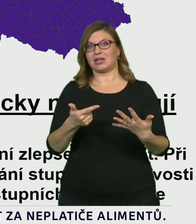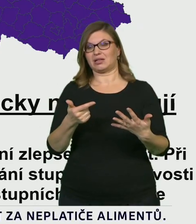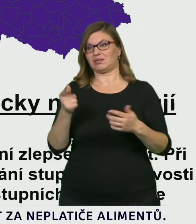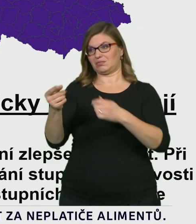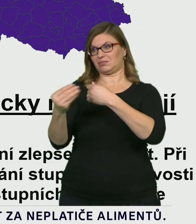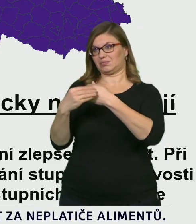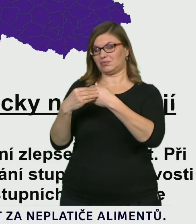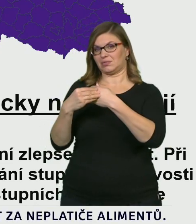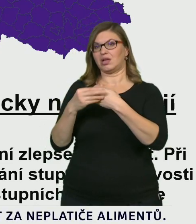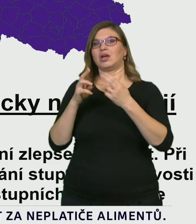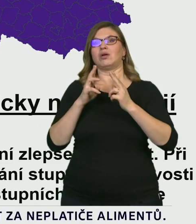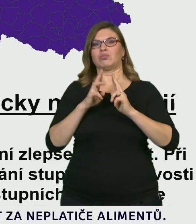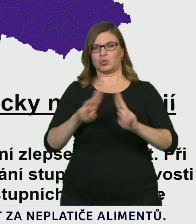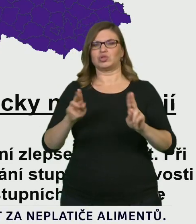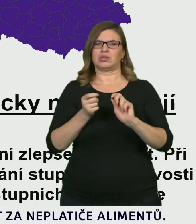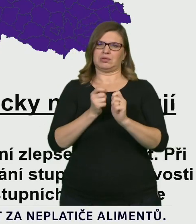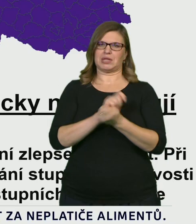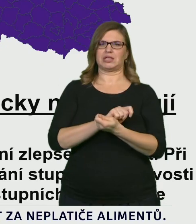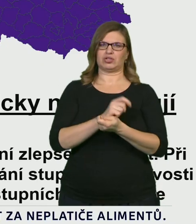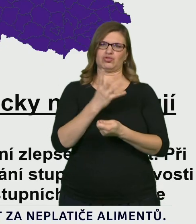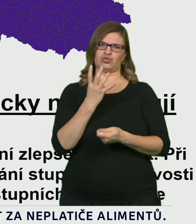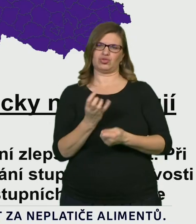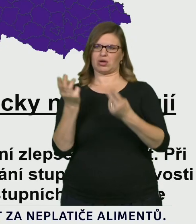rizika 5 do rizika 4.